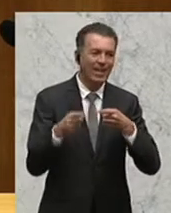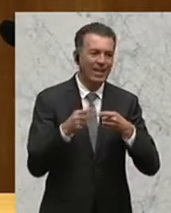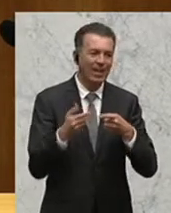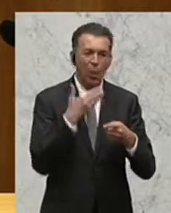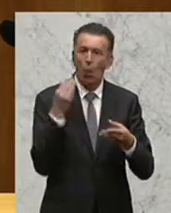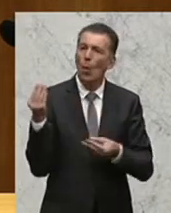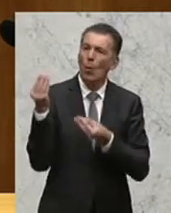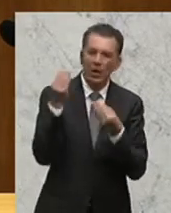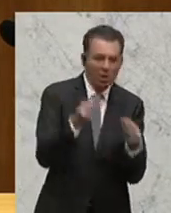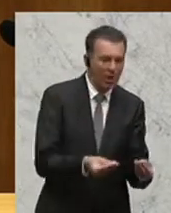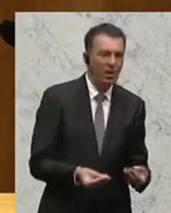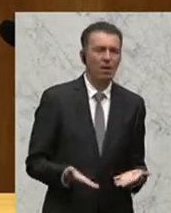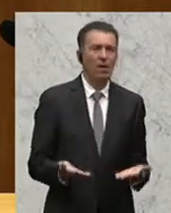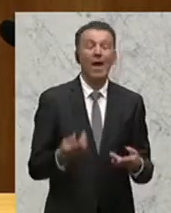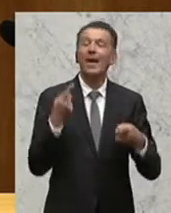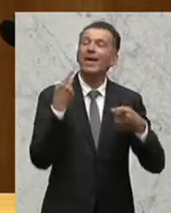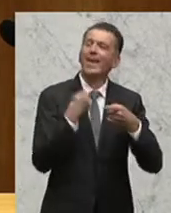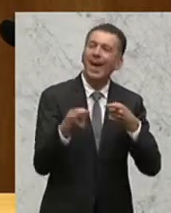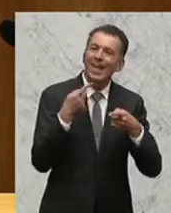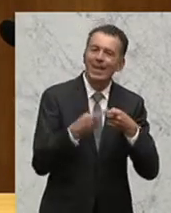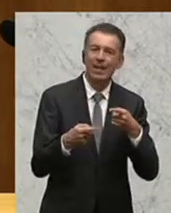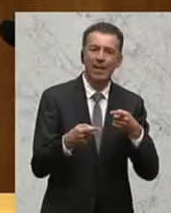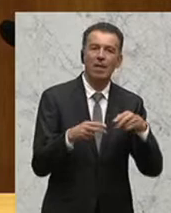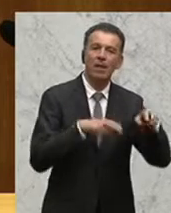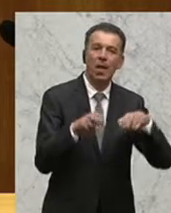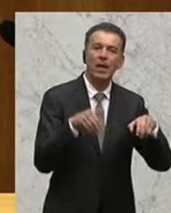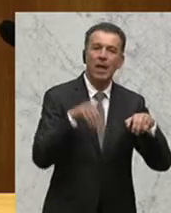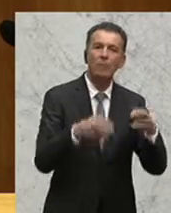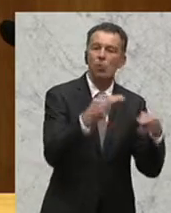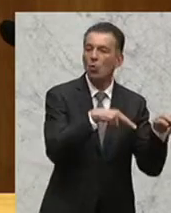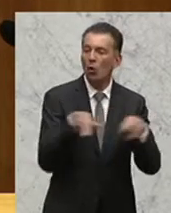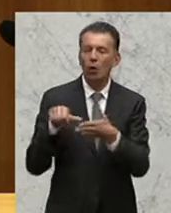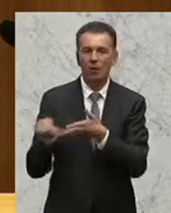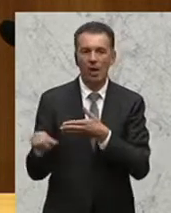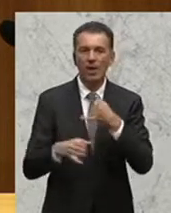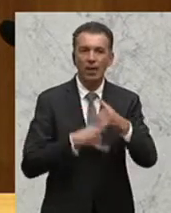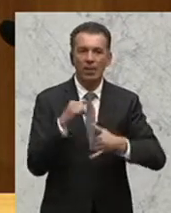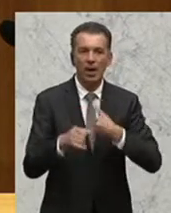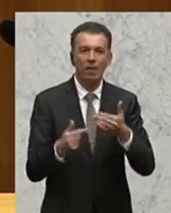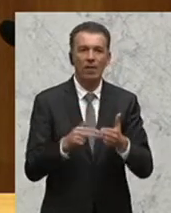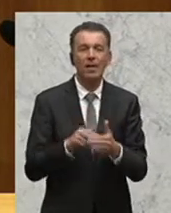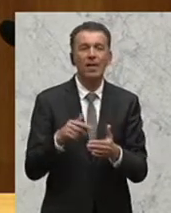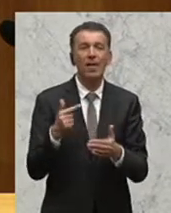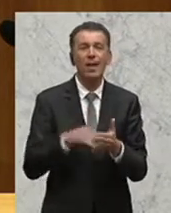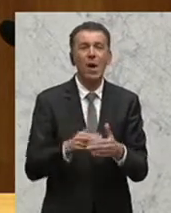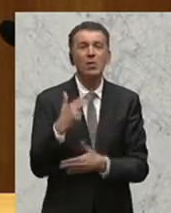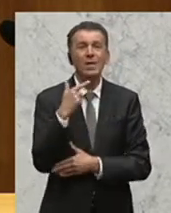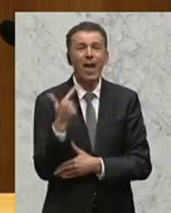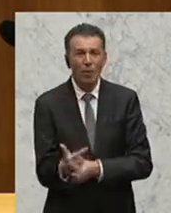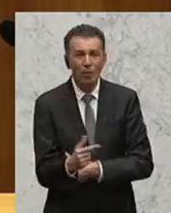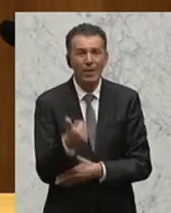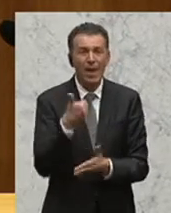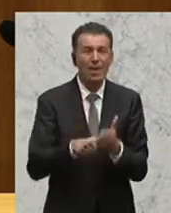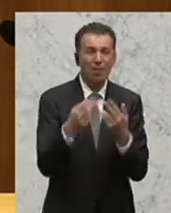um keine Geschenke, es geht um Kredite, die die Griechen zurückzahlen müssen. Wenn erst im Jahr 2023 die erste Rate